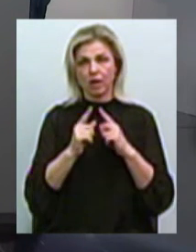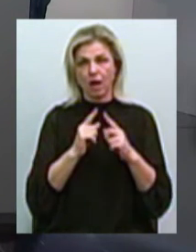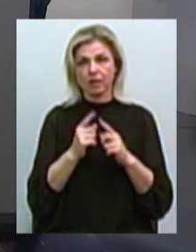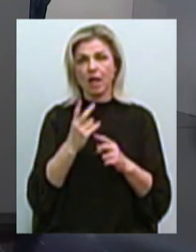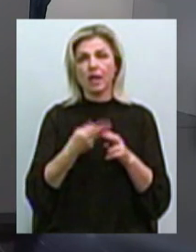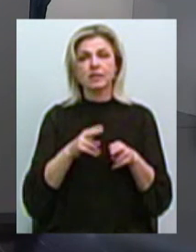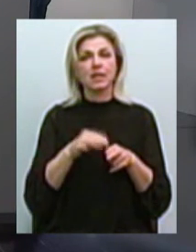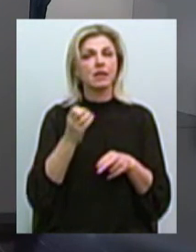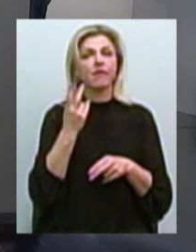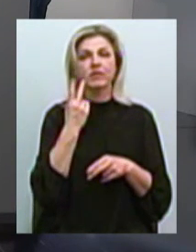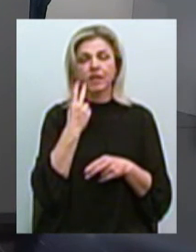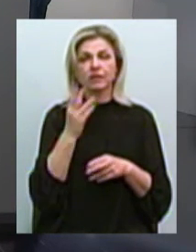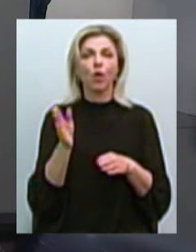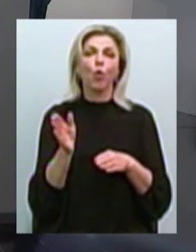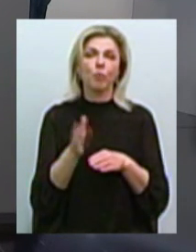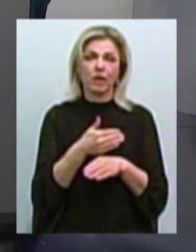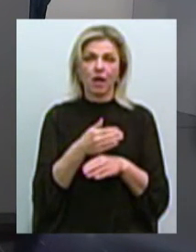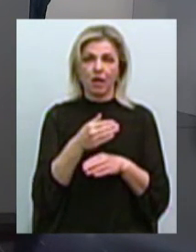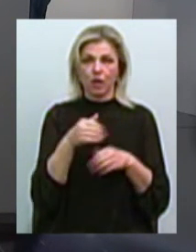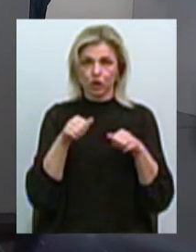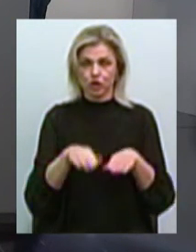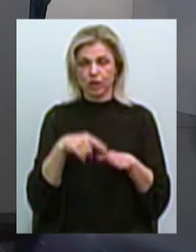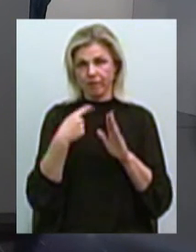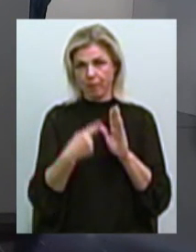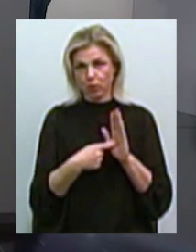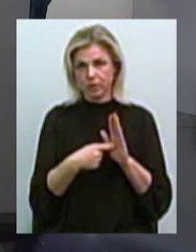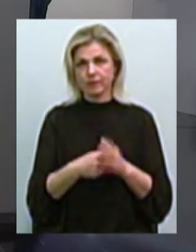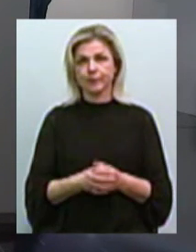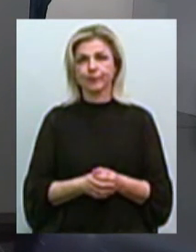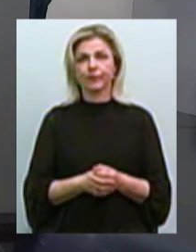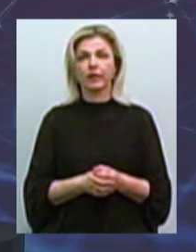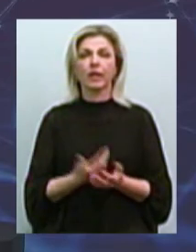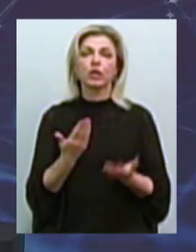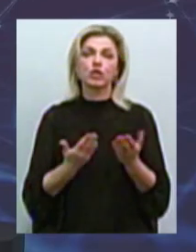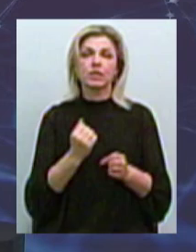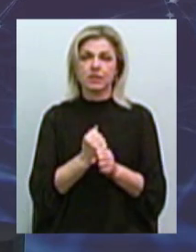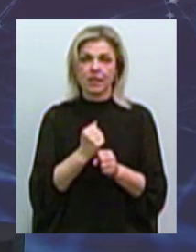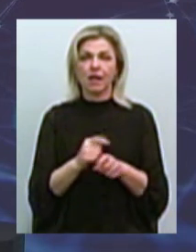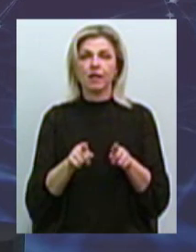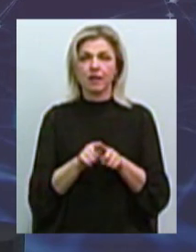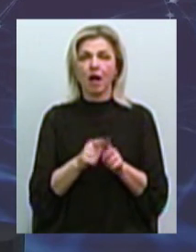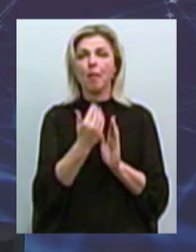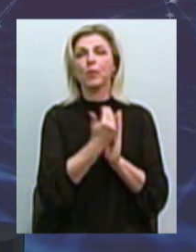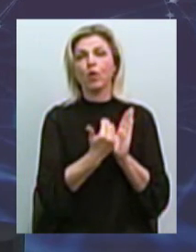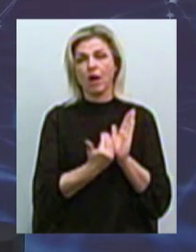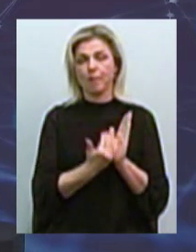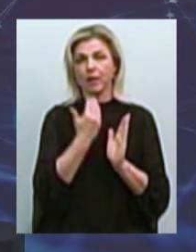питання, чи закона встановлений маф. Кінець цитати. Будь ласка, чи створена така комплексна програма?